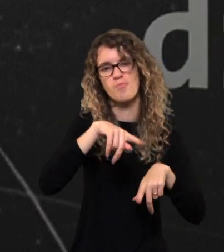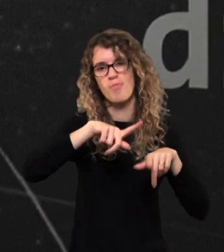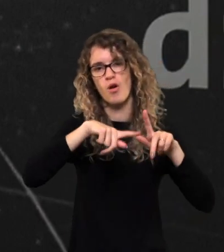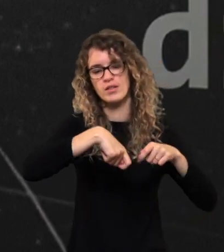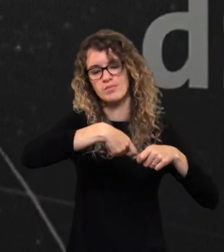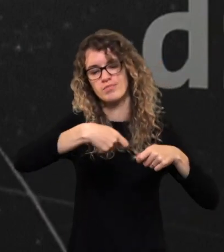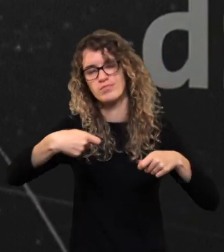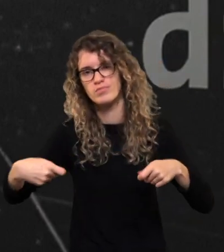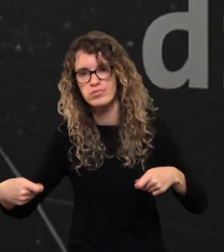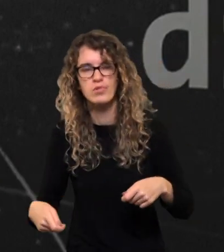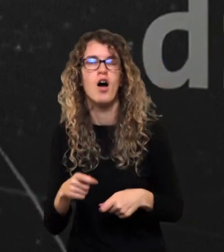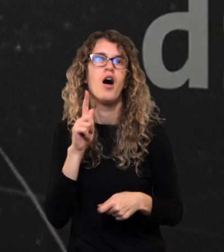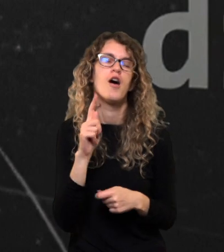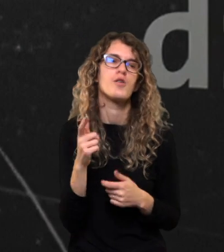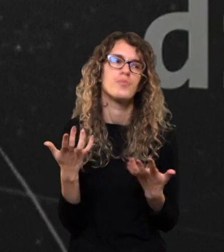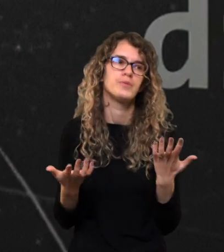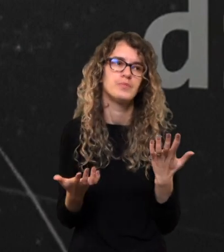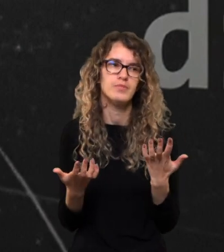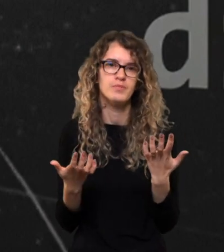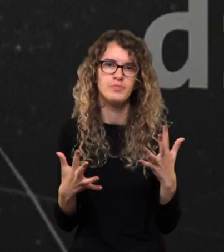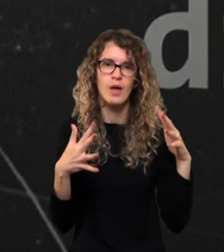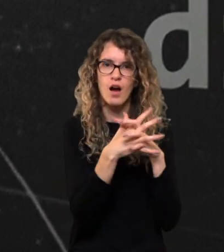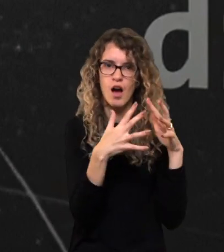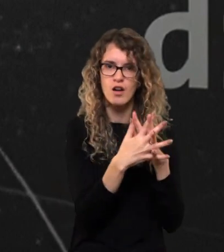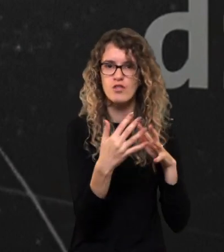Kaip, paėdžiui, karas politikos tiesinys kitom priemonėm,